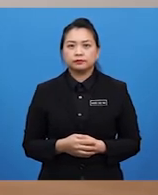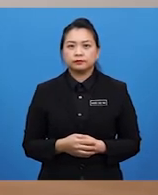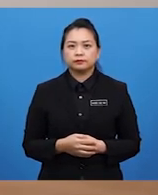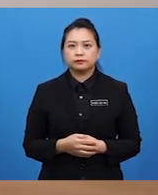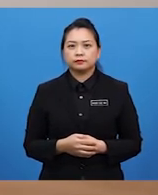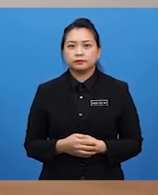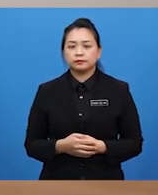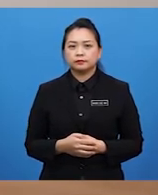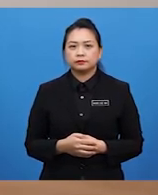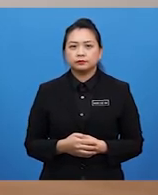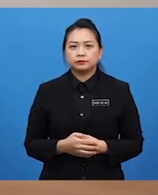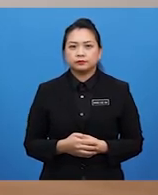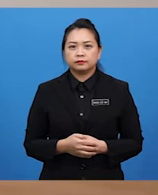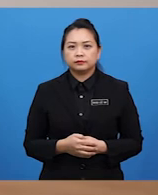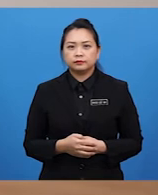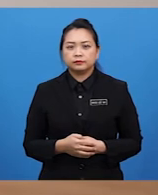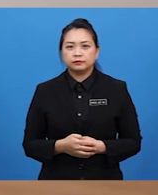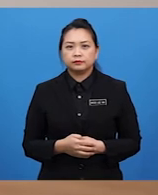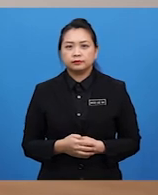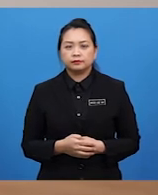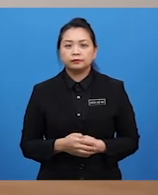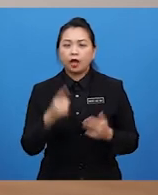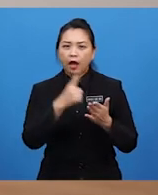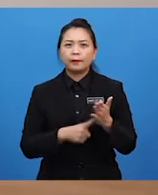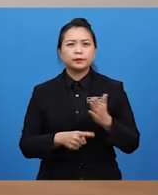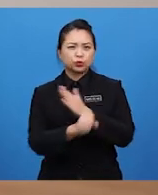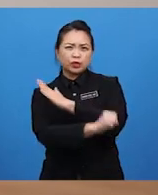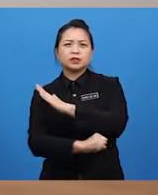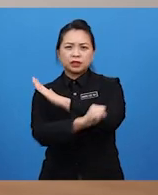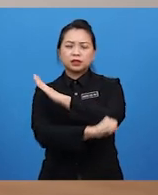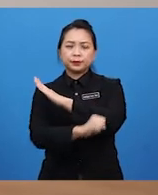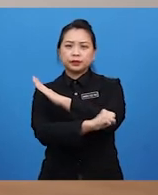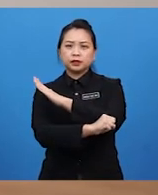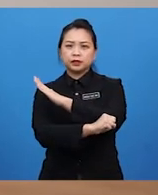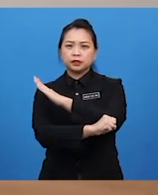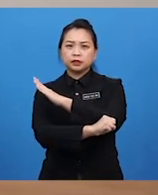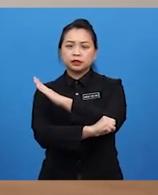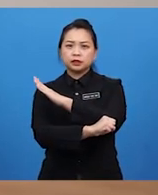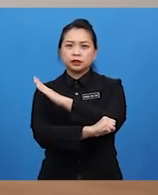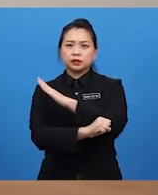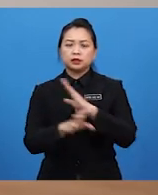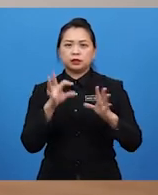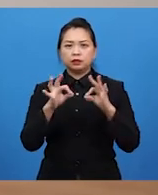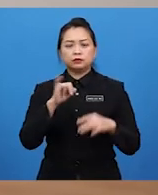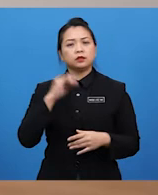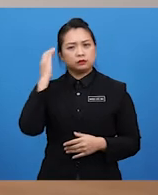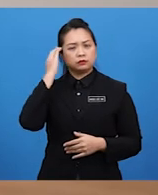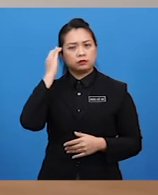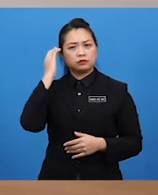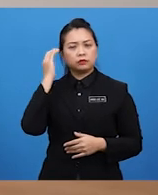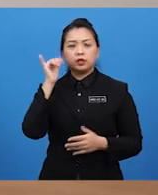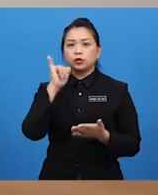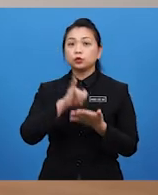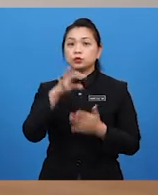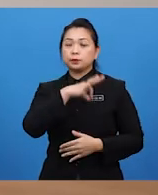sosiologi ini. Jadi, apa itu nasionalisme, Cikgu Donz? Kalau saya tahu kalau bila nasionalisme ini semangat kemerdekaan,